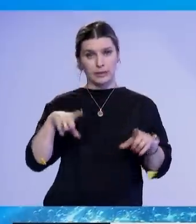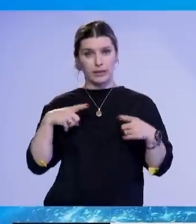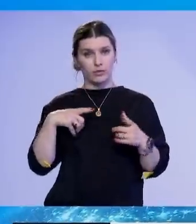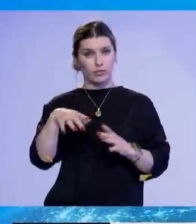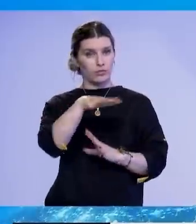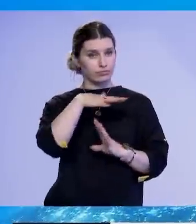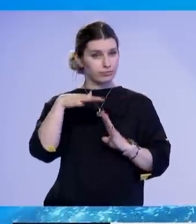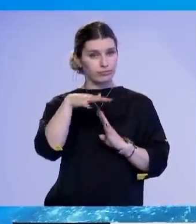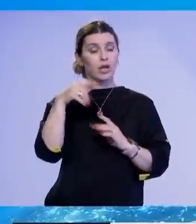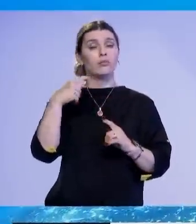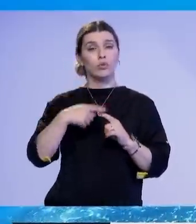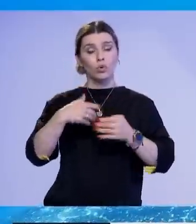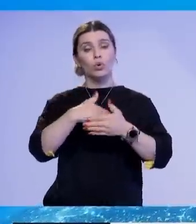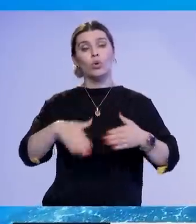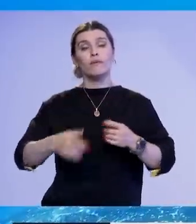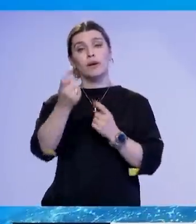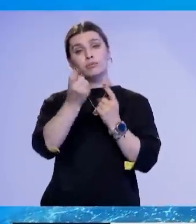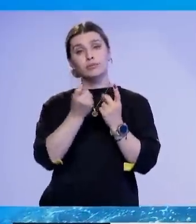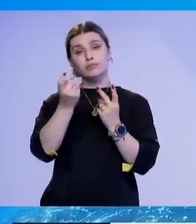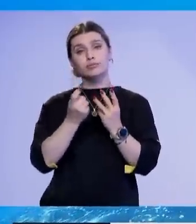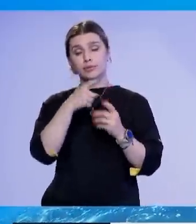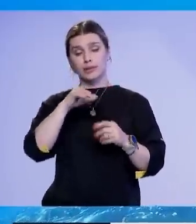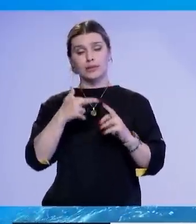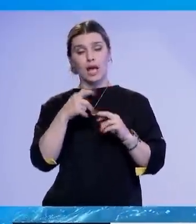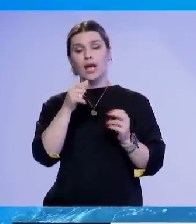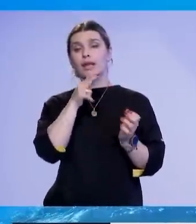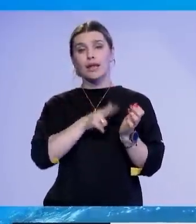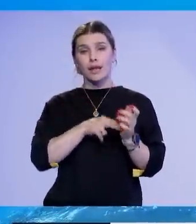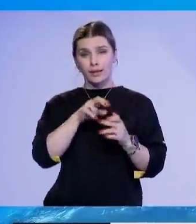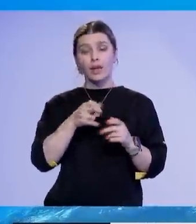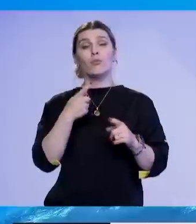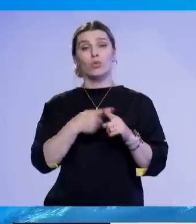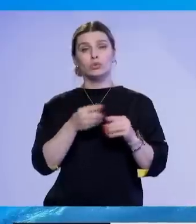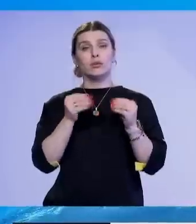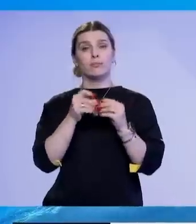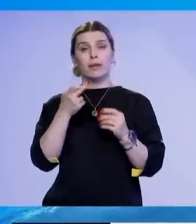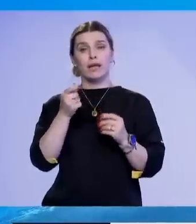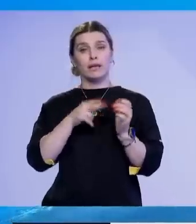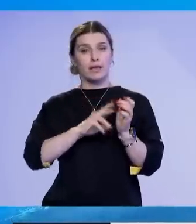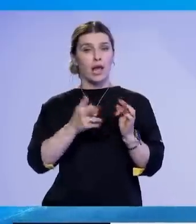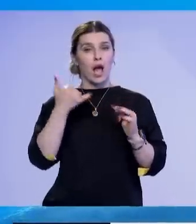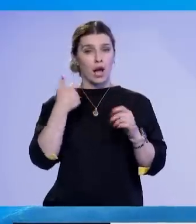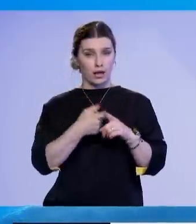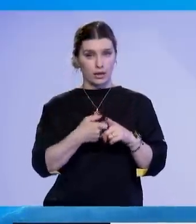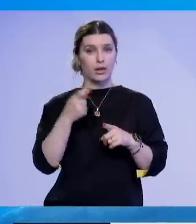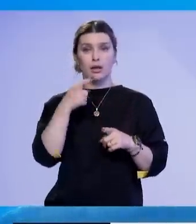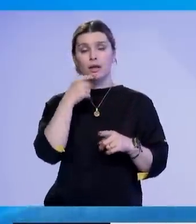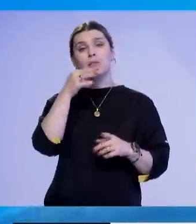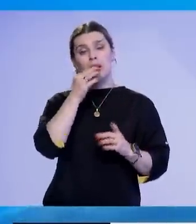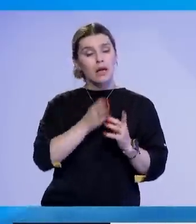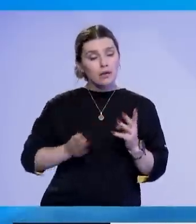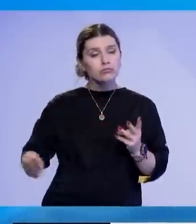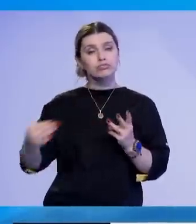dhe hyrjen nga pikat kufitare në Jarin dhe Bërnjak dërka që u preferant të përdorin hyrjen në Kosovë nga pika